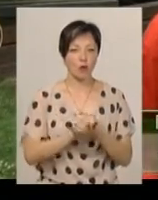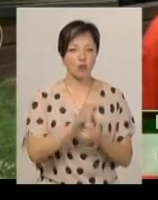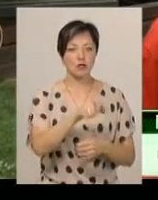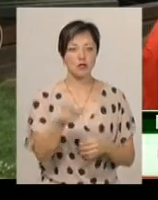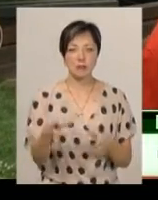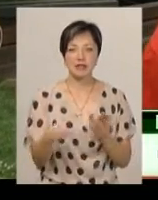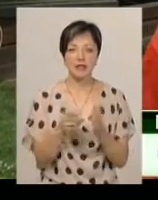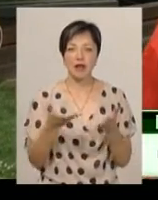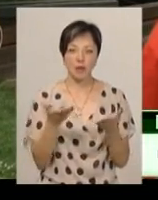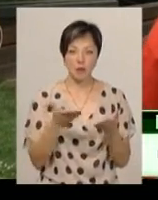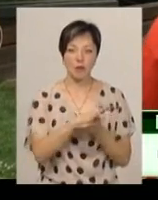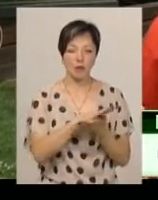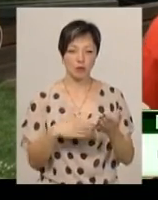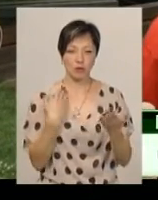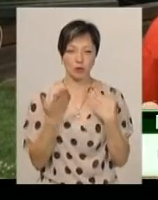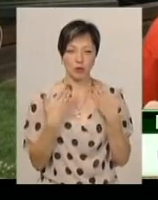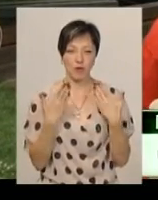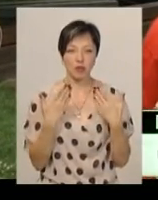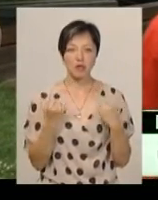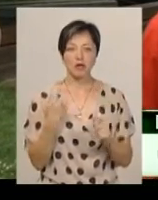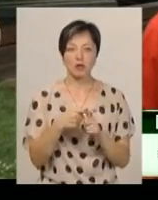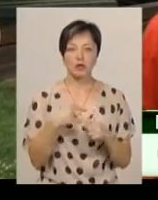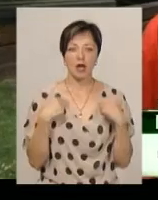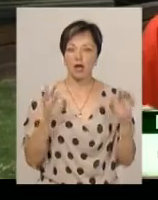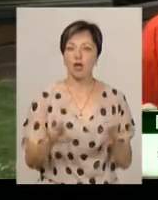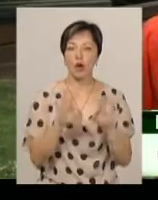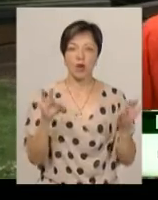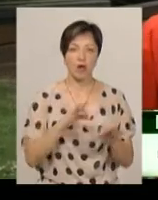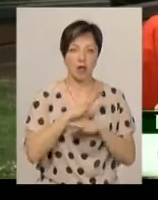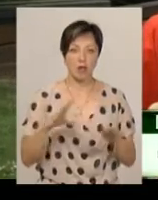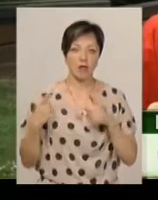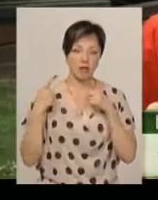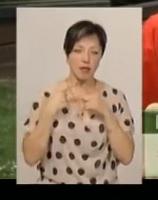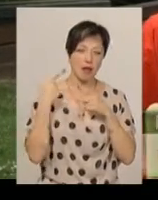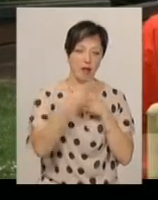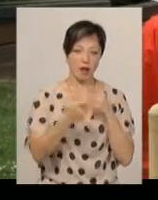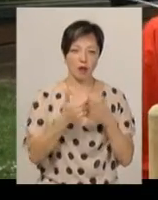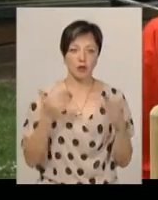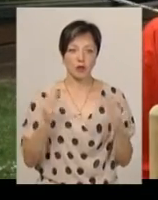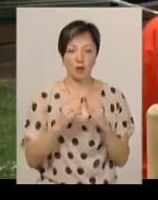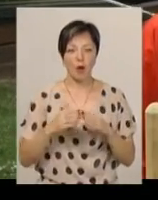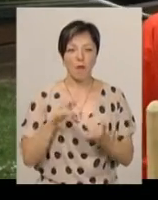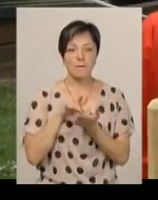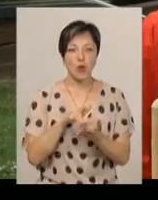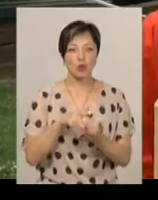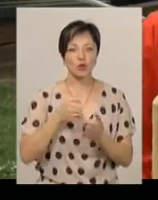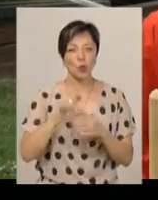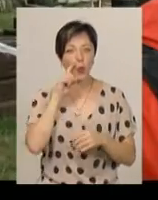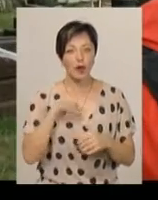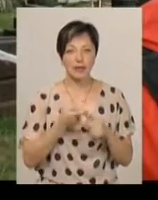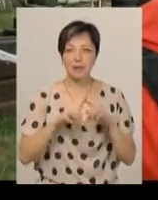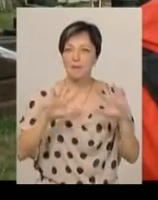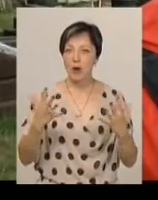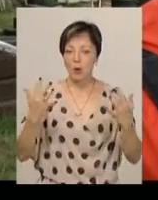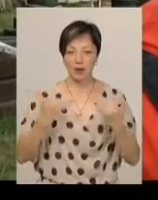з людьми, з якими я б продовжив спілкуватися. До того ж, я ніколи не був так далеко від дому. Тож подорож до України – це пригода для мене.